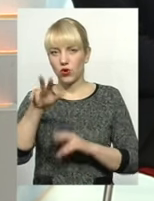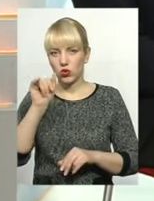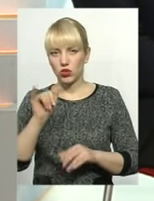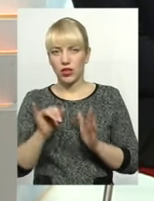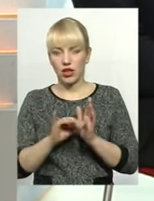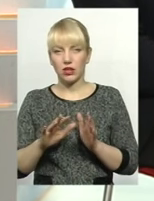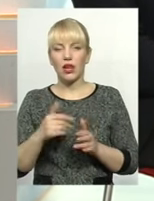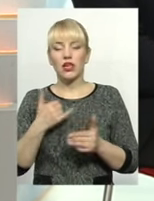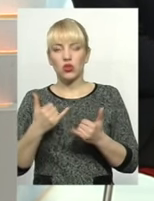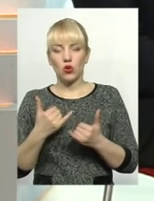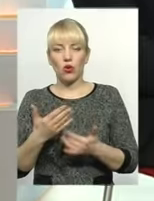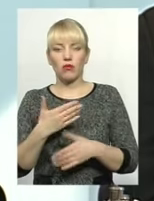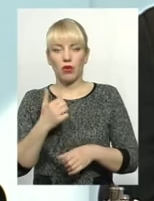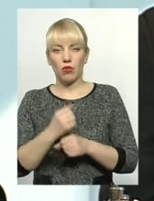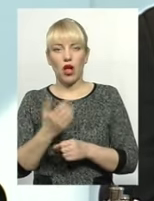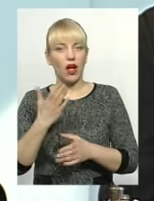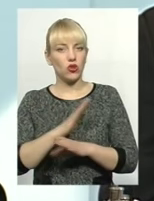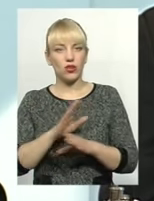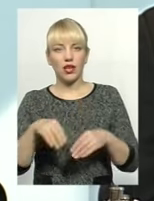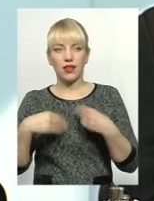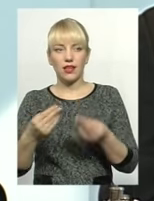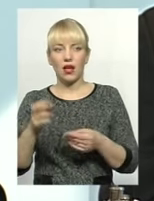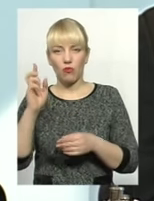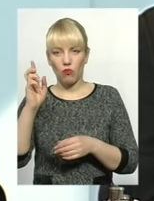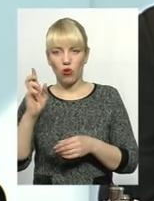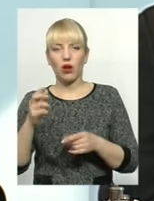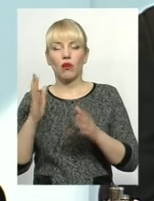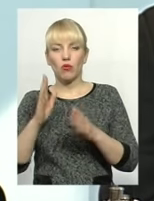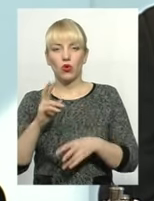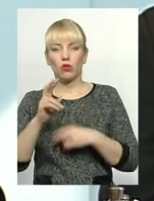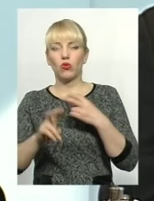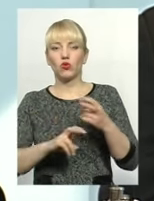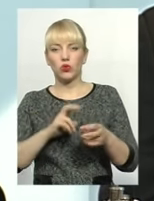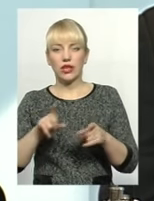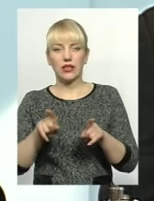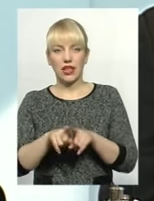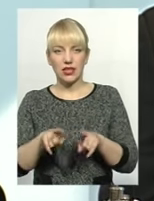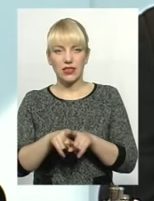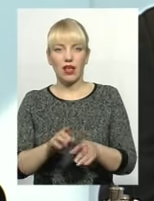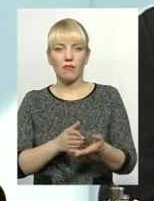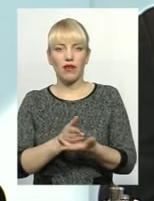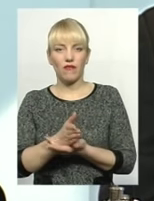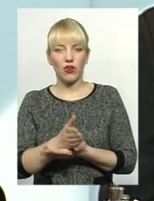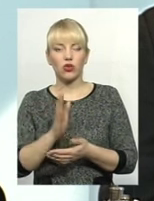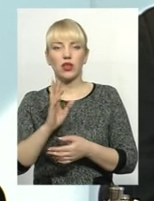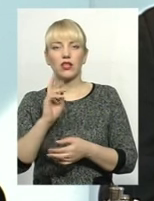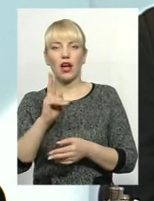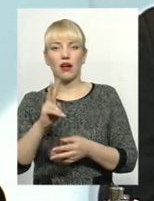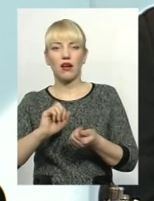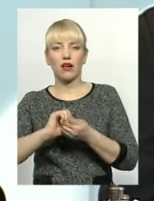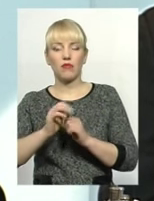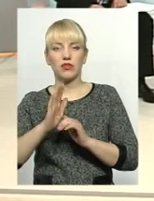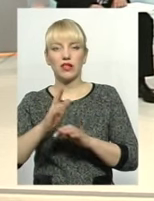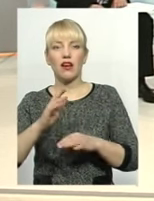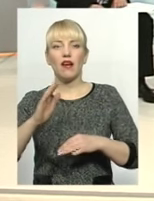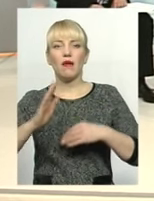якщо, не дай Бог, відключать, будемо шукати такі ж виходи, як кам'янець. Ні, значить, будемо домовлятися і виробничу практику проходити на